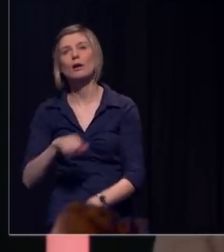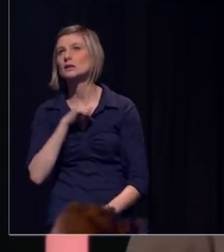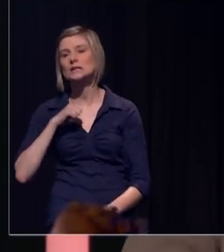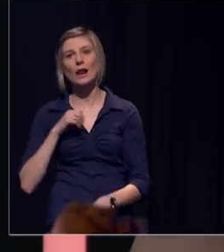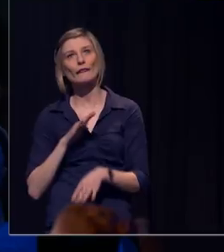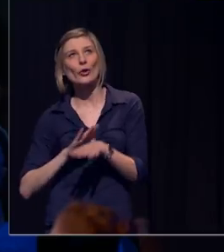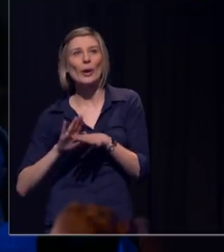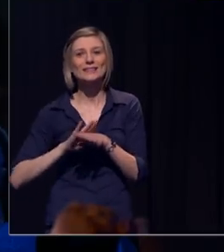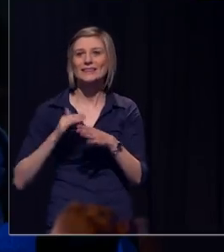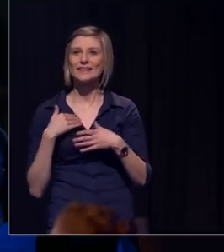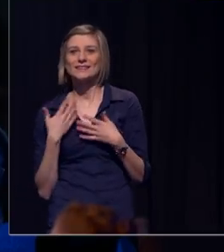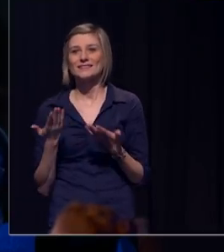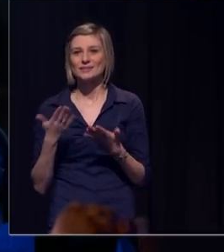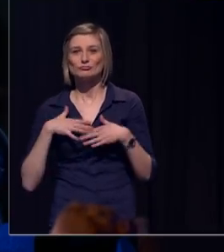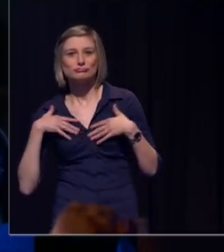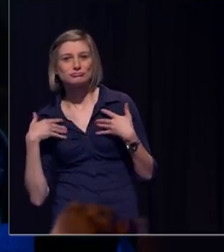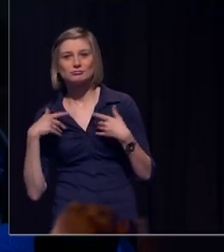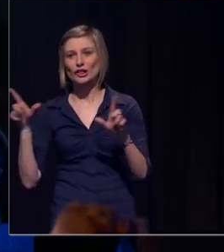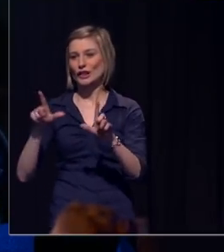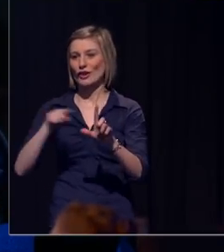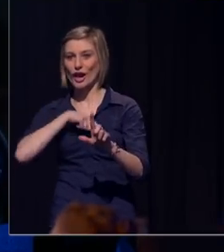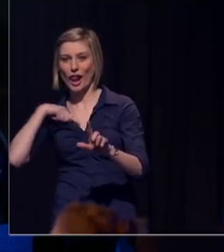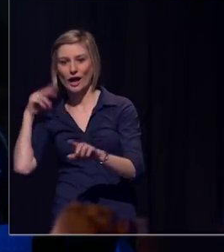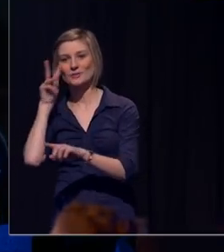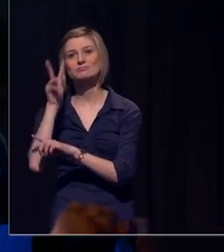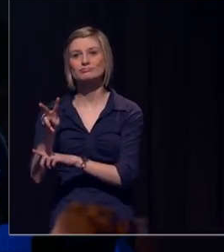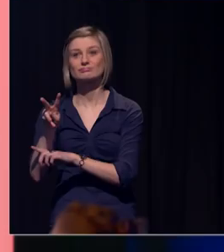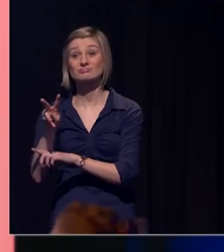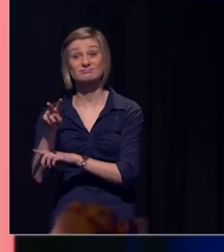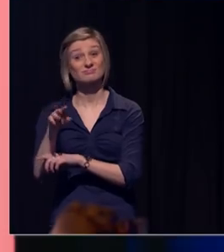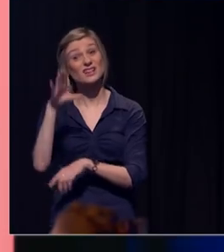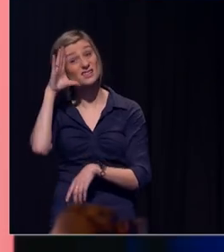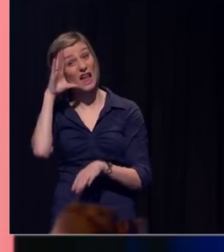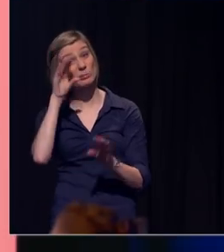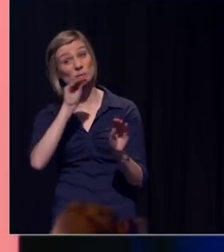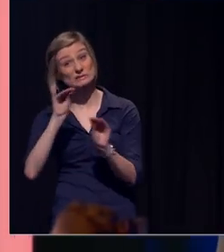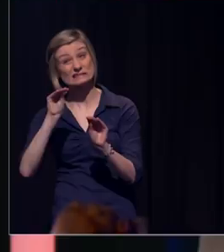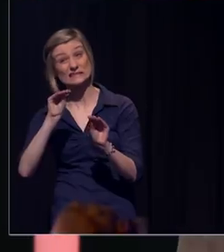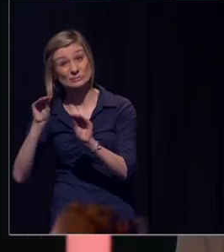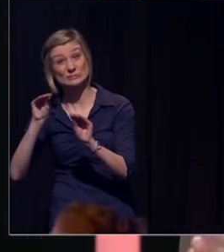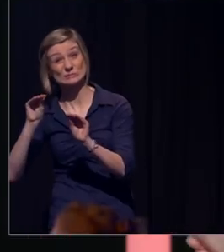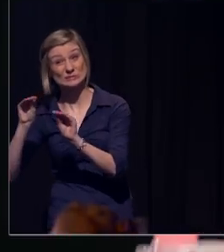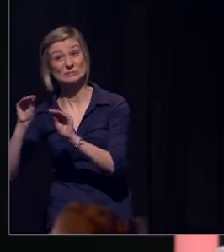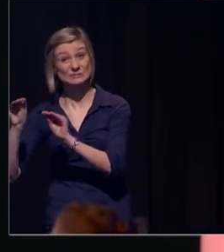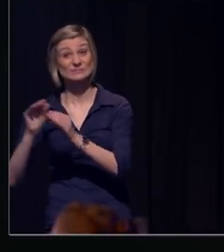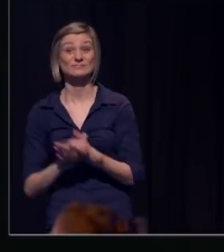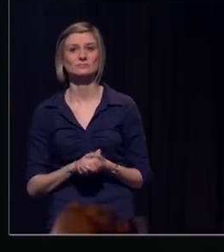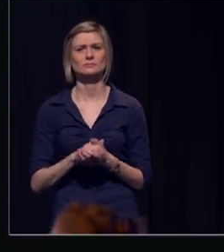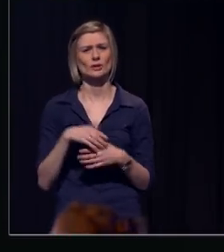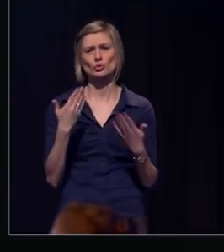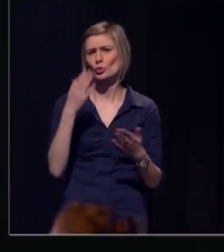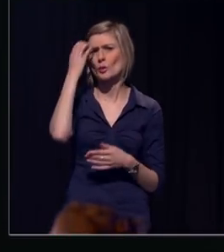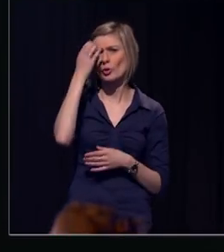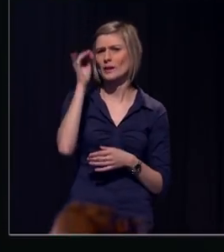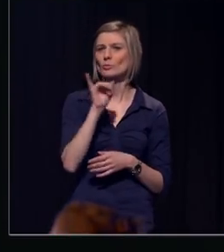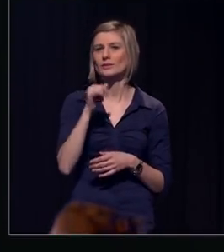verwennen. En dus kijken we wat langer televisie. Dus gaan we later slapen. En wat is nu eigenlijk het probleem? Want ik ga het hier allemaal